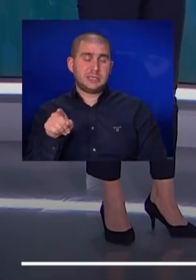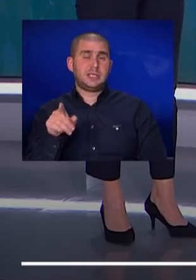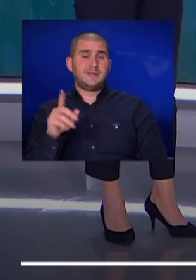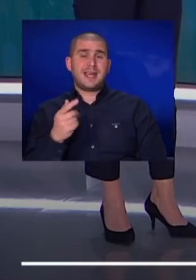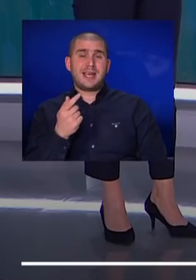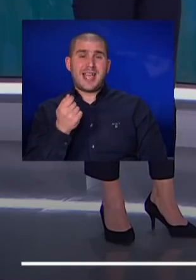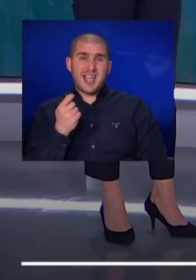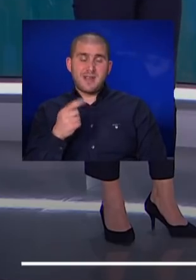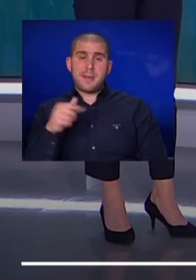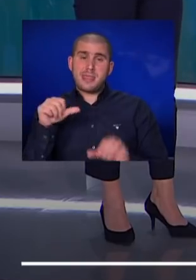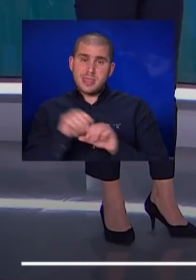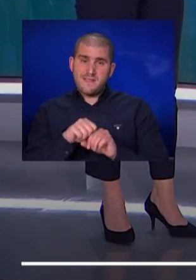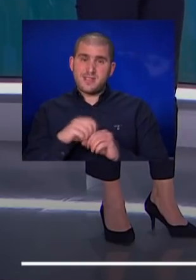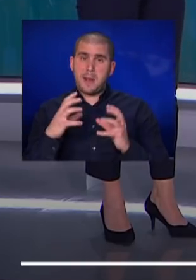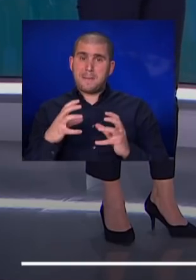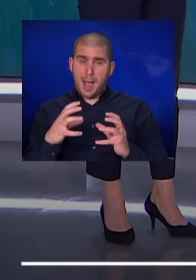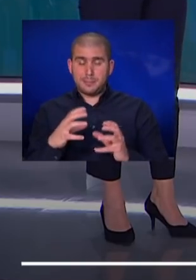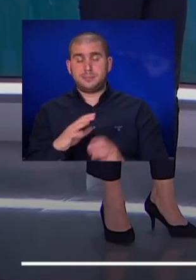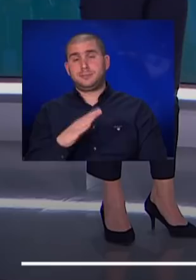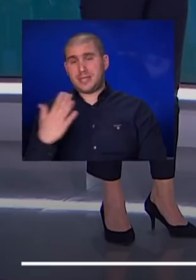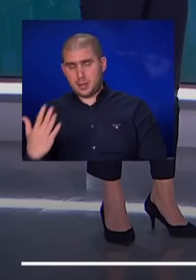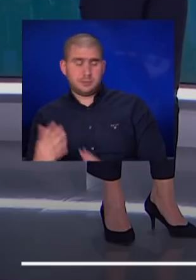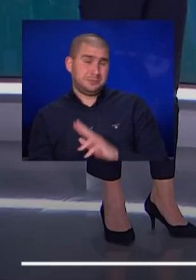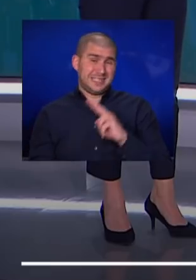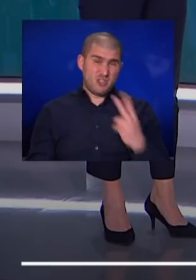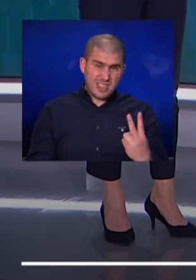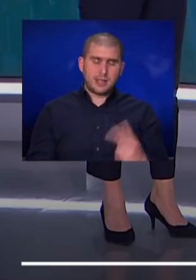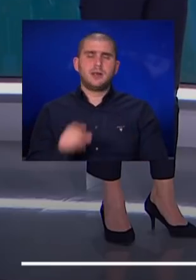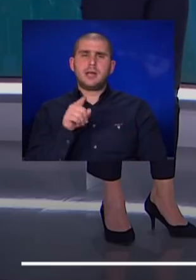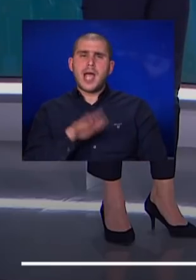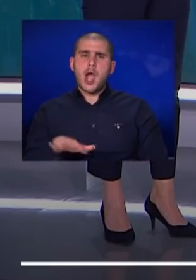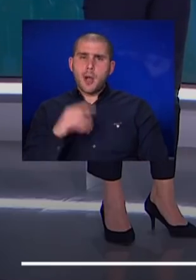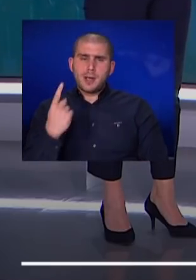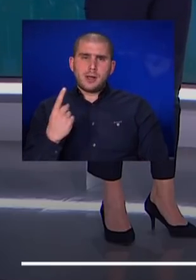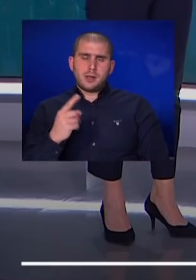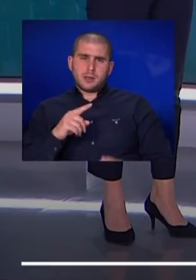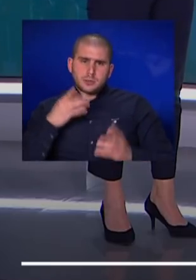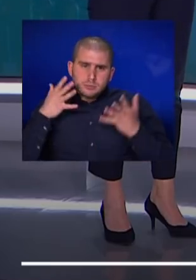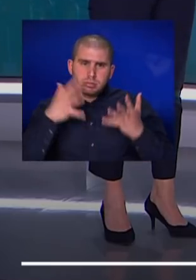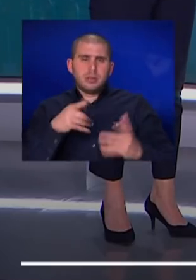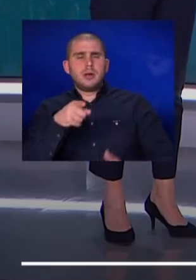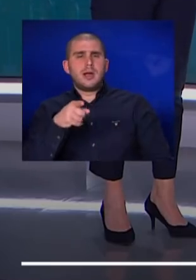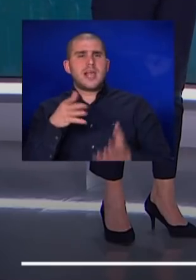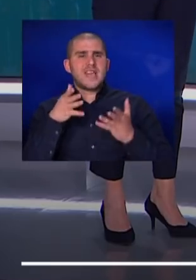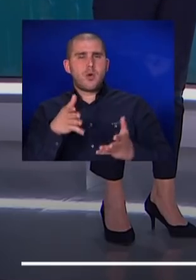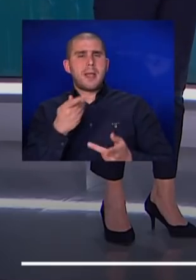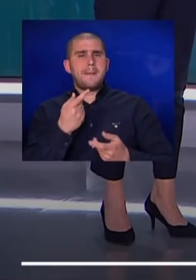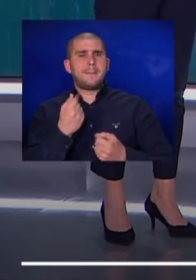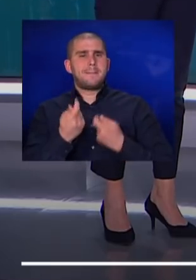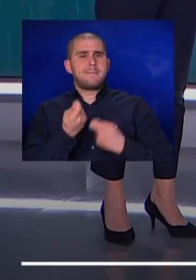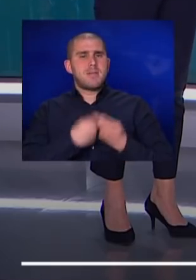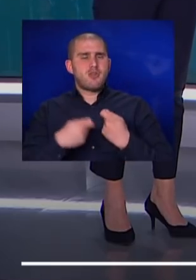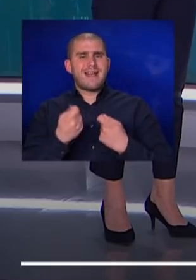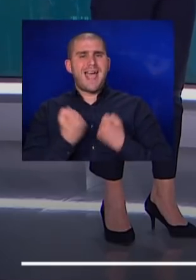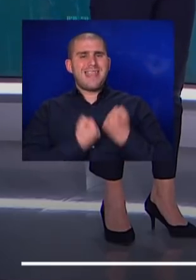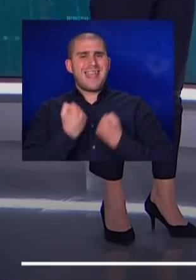מהנפט והפחם. מצד אחד. מצד שני, אירופה שועטת לכיוון של משק אנרגיה מבוסס,